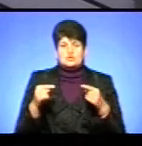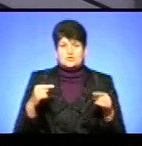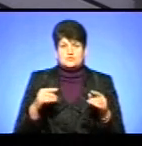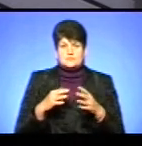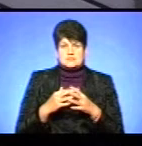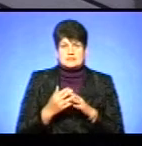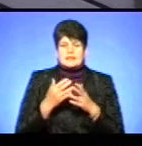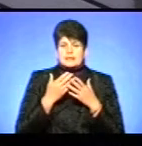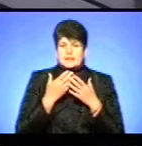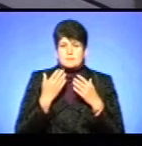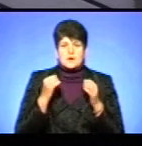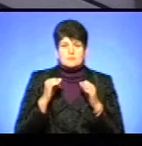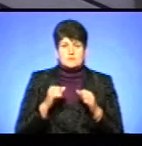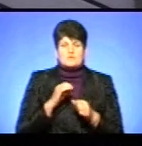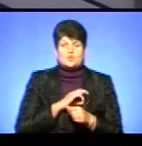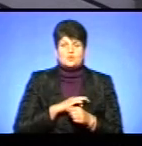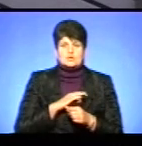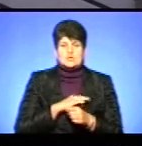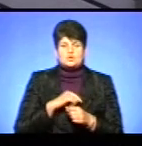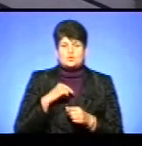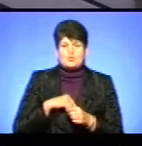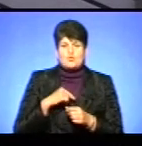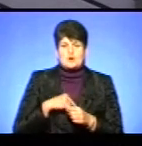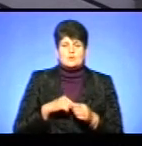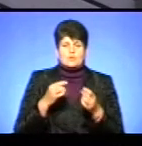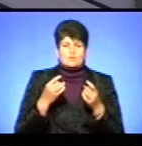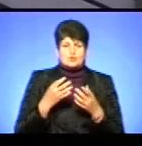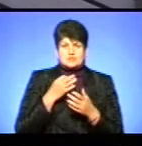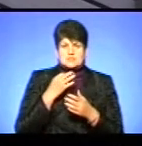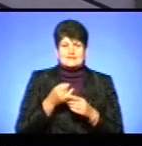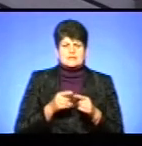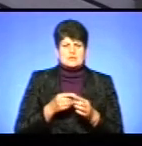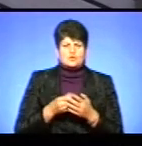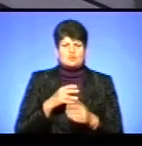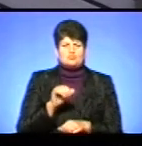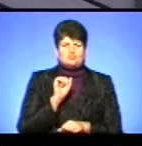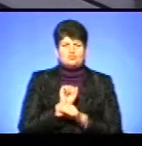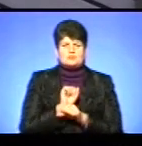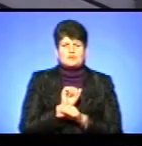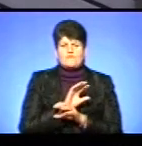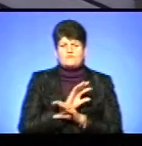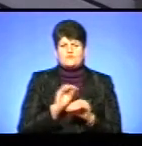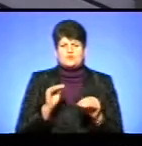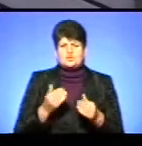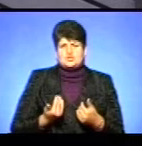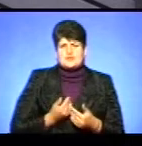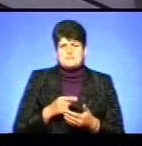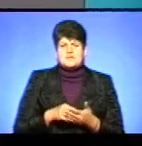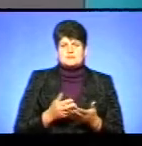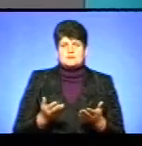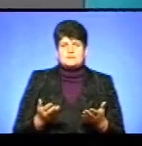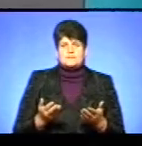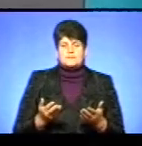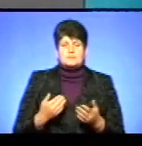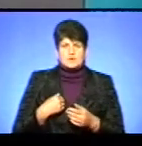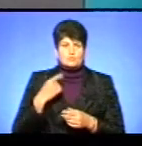пункту, не мають права ні юридичного, ні морального. Просто сказати, це задорого, припиняємо взагалі життя, діяльність міста, чи як? Ми